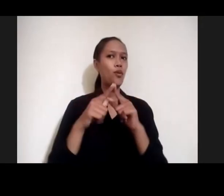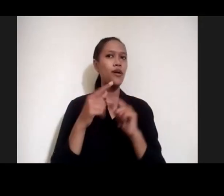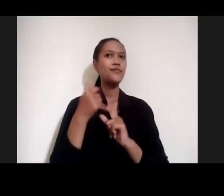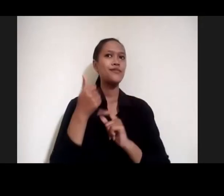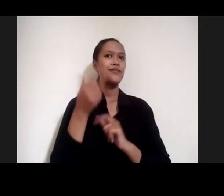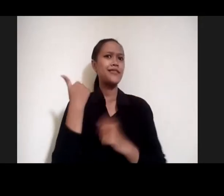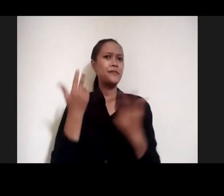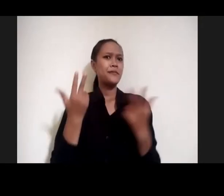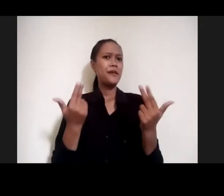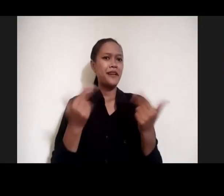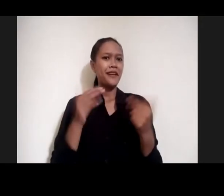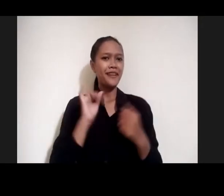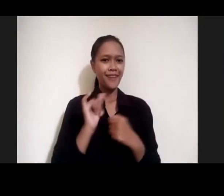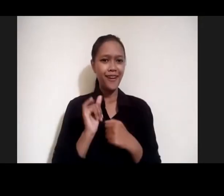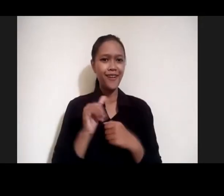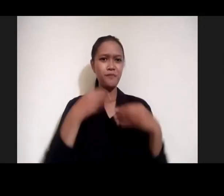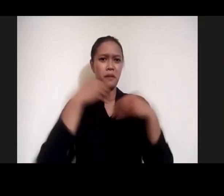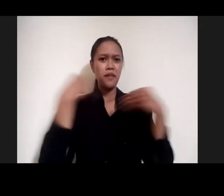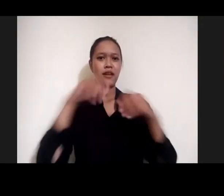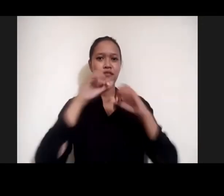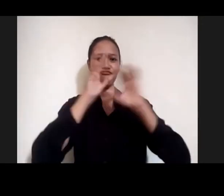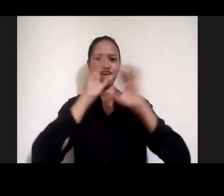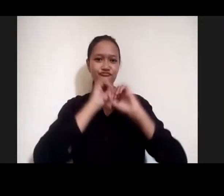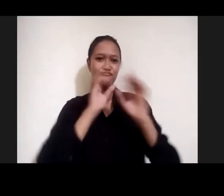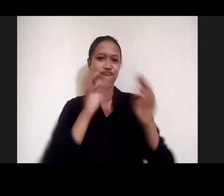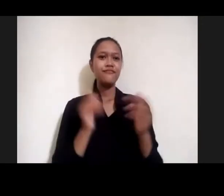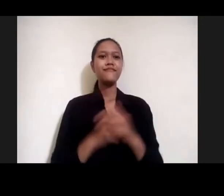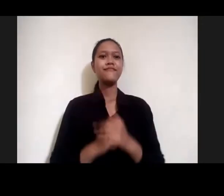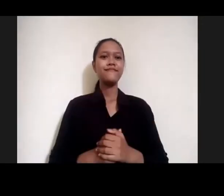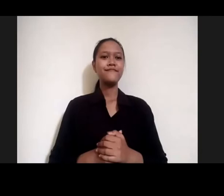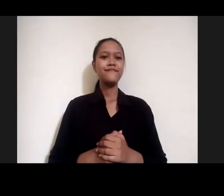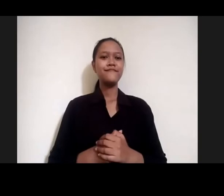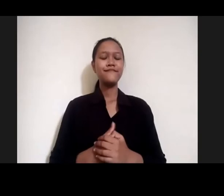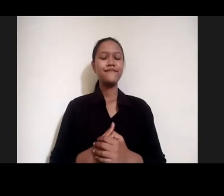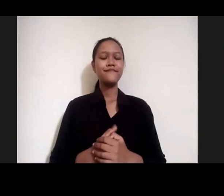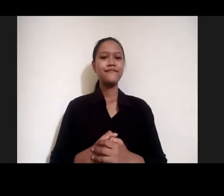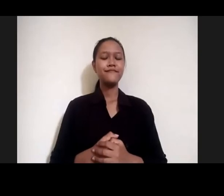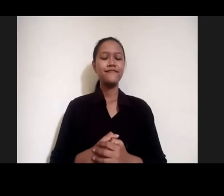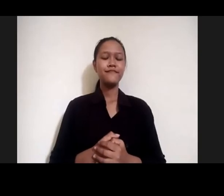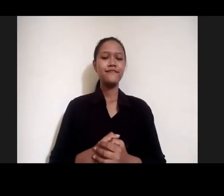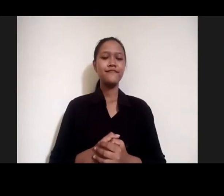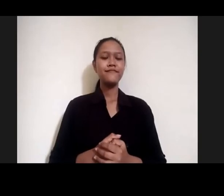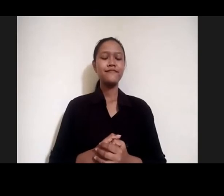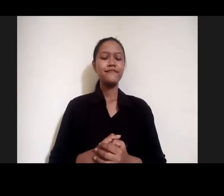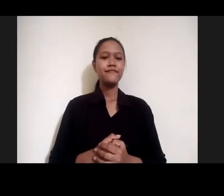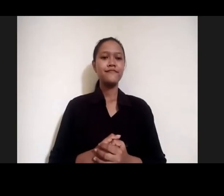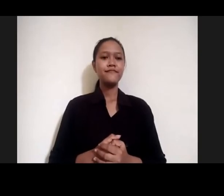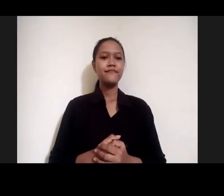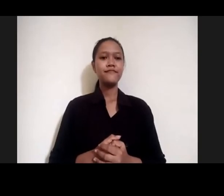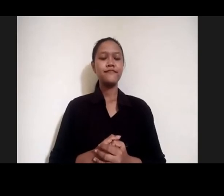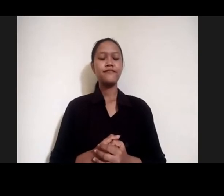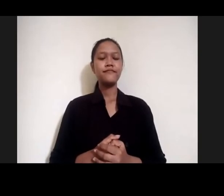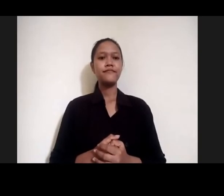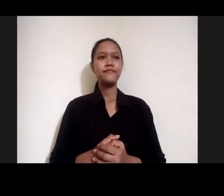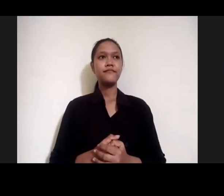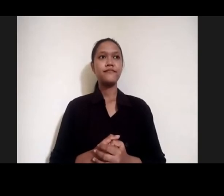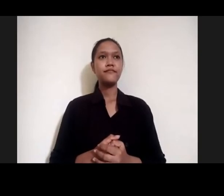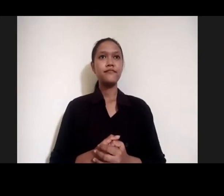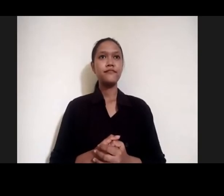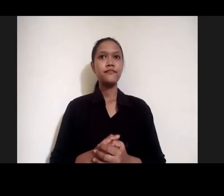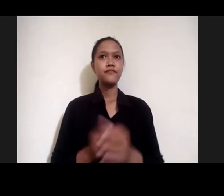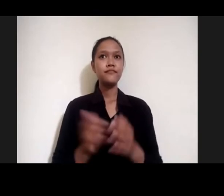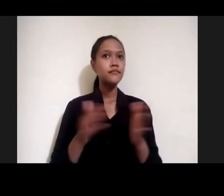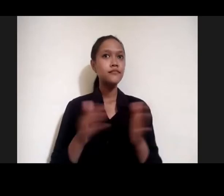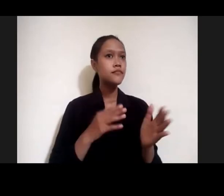membawa kematerinya aku ada mas masuk mas